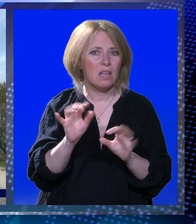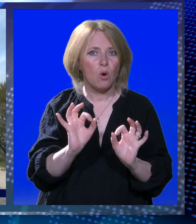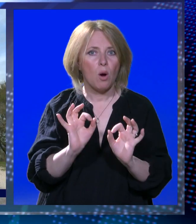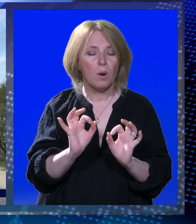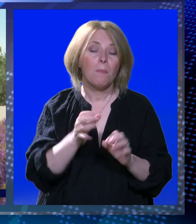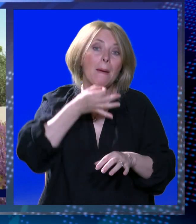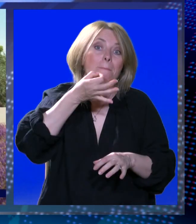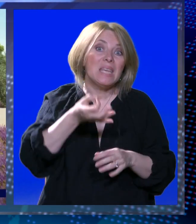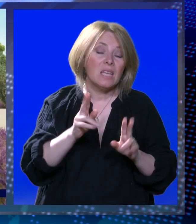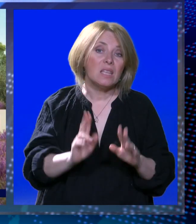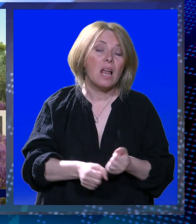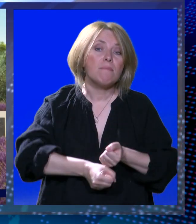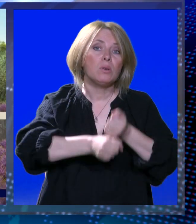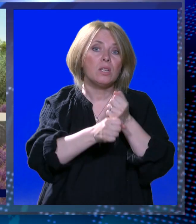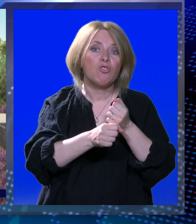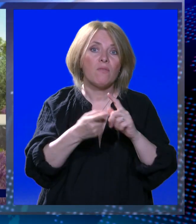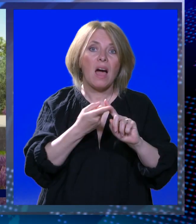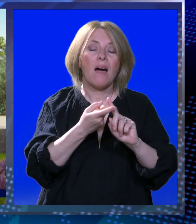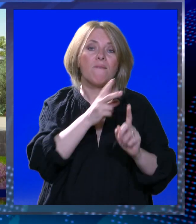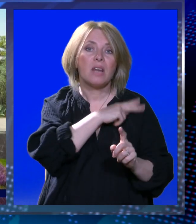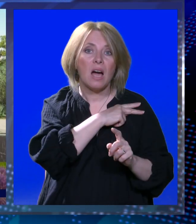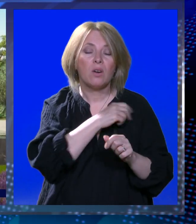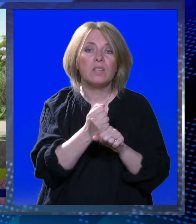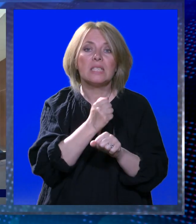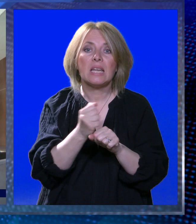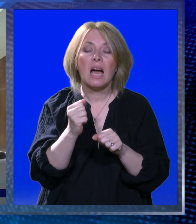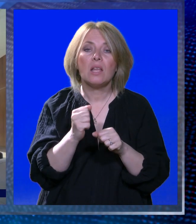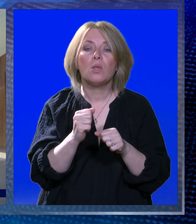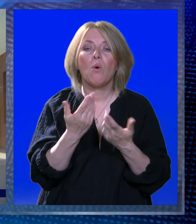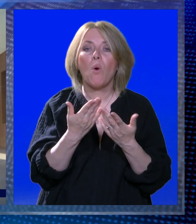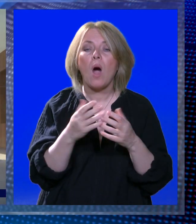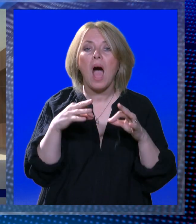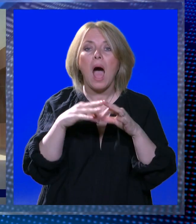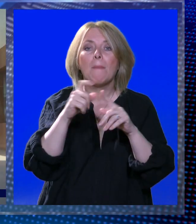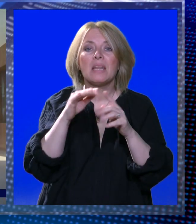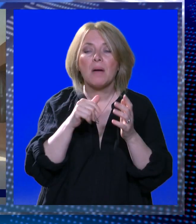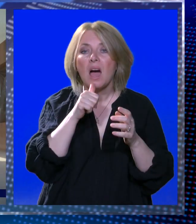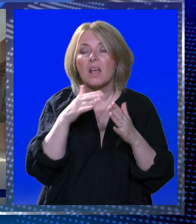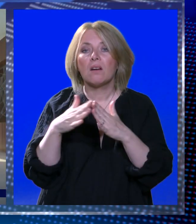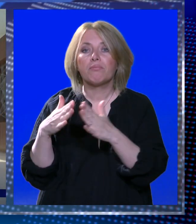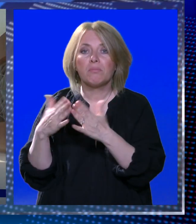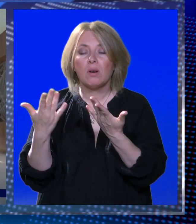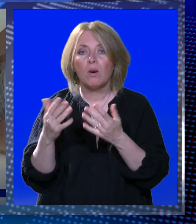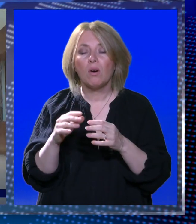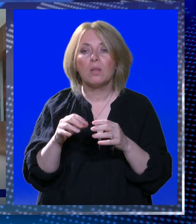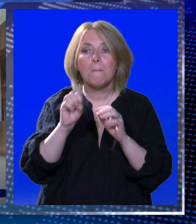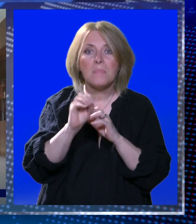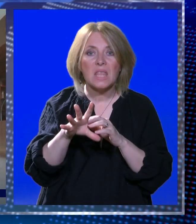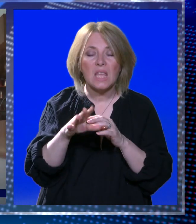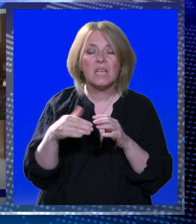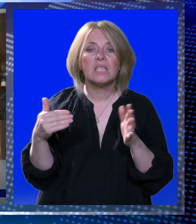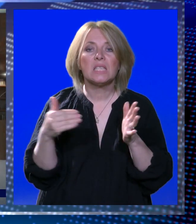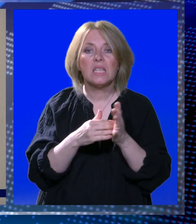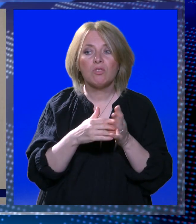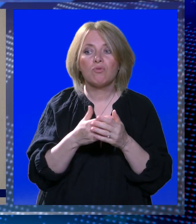Tako se postavlja pitanje, podržava li zapravo gradonačelnik Franković izgradnju golf terena, aparsumana i vila kapaciteta od 15 tisuća